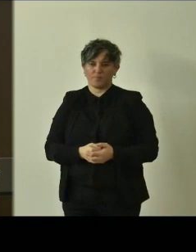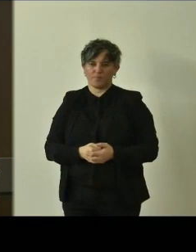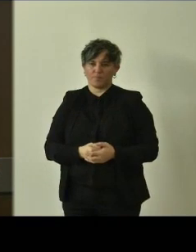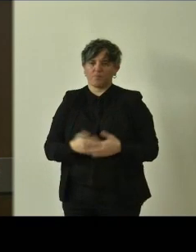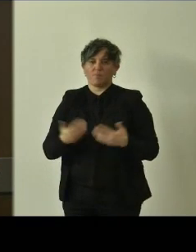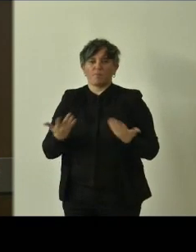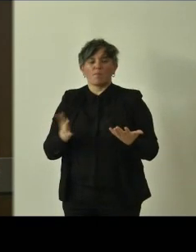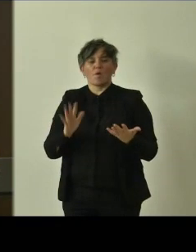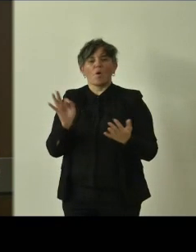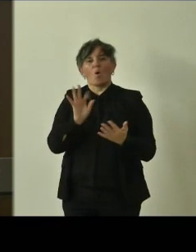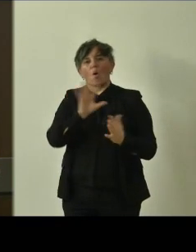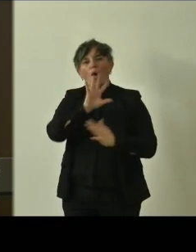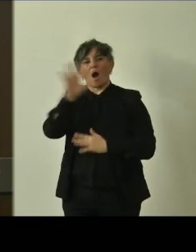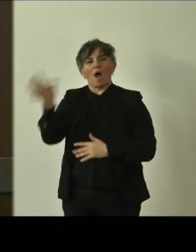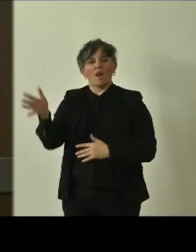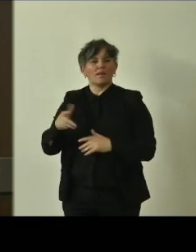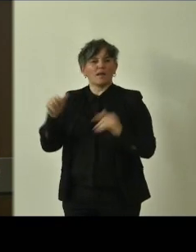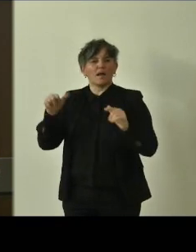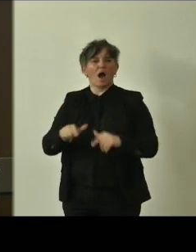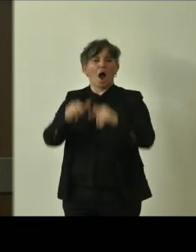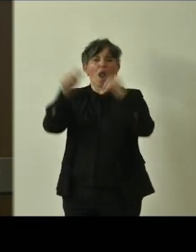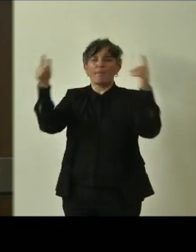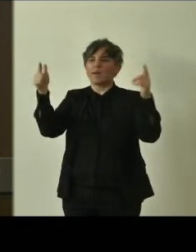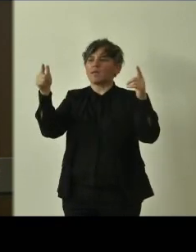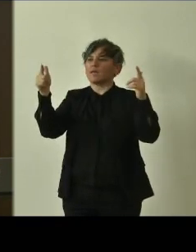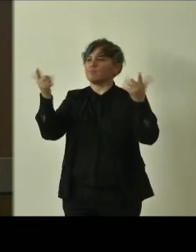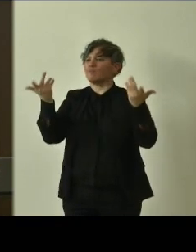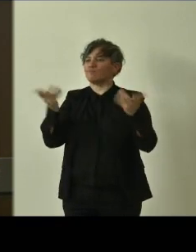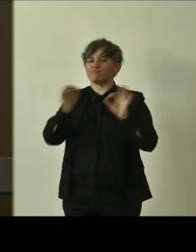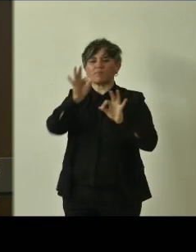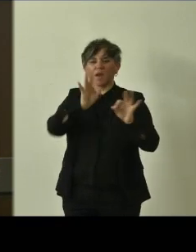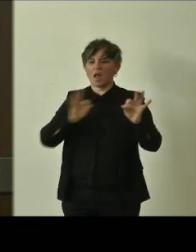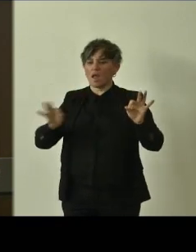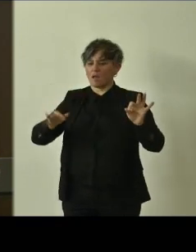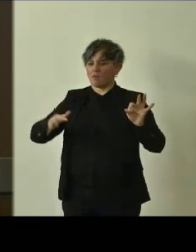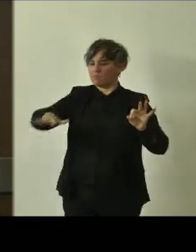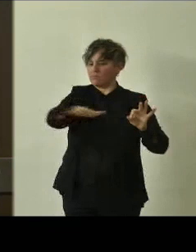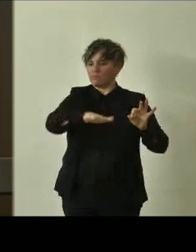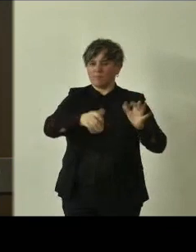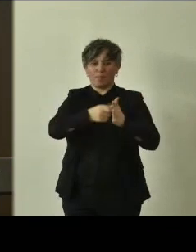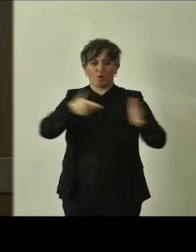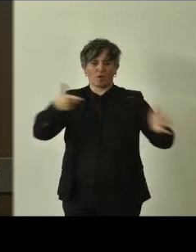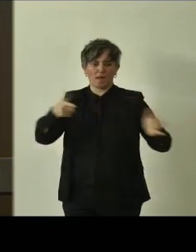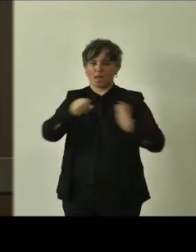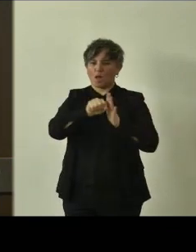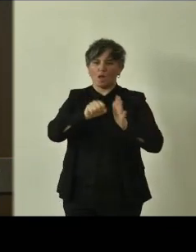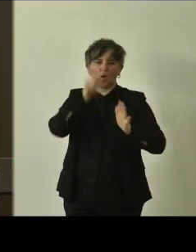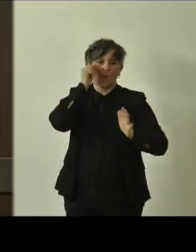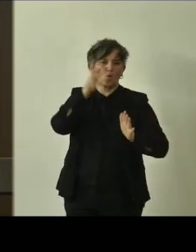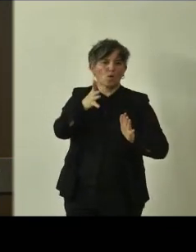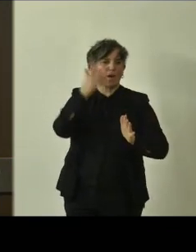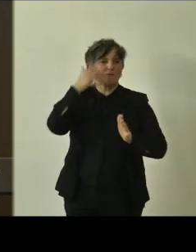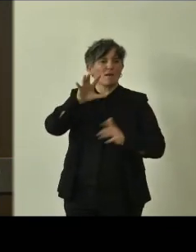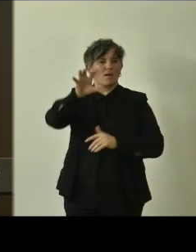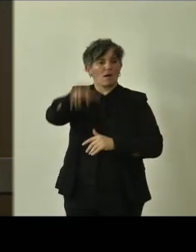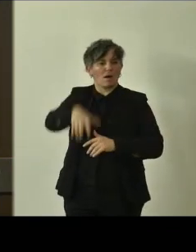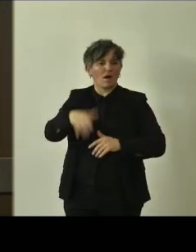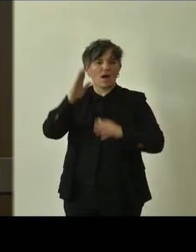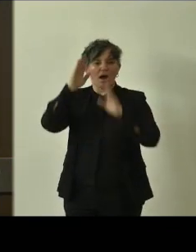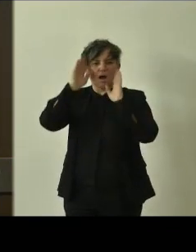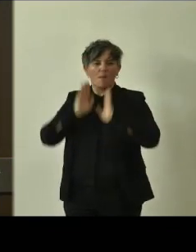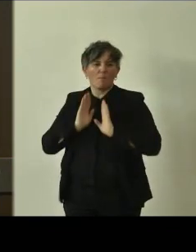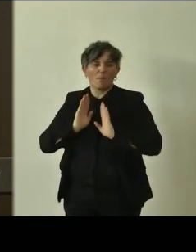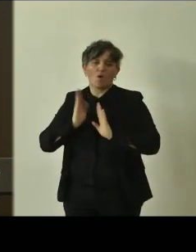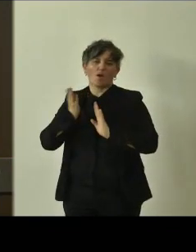Oppure gli alberi inseriti in particolari complessi architettonici di importanza storica e culturali, come ad esempio villi, monasteri, chiese,